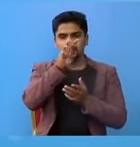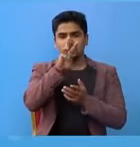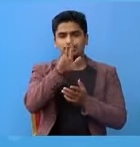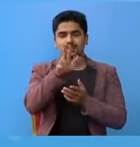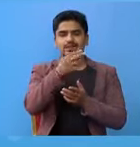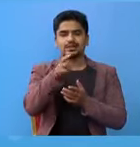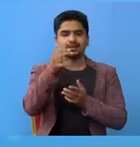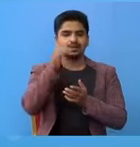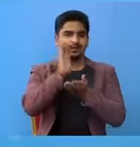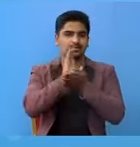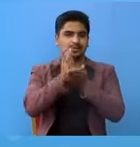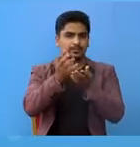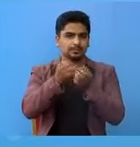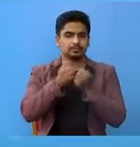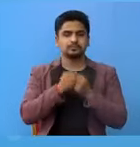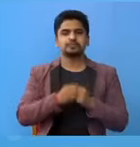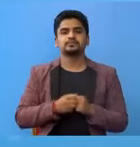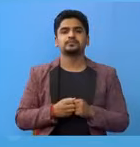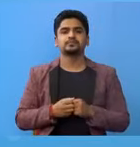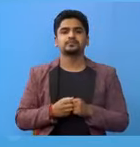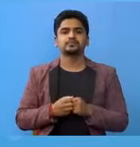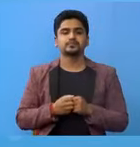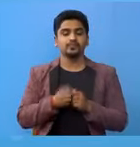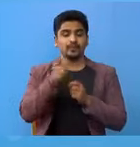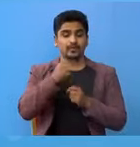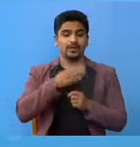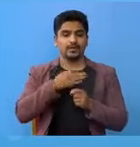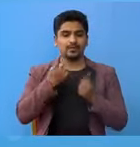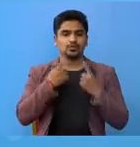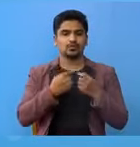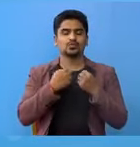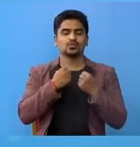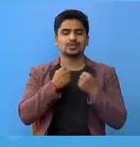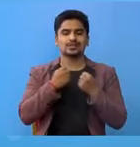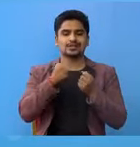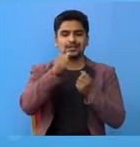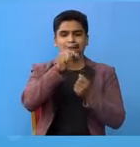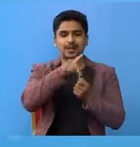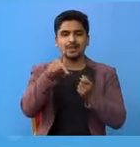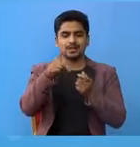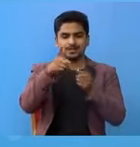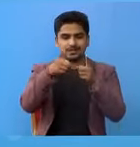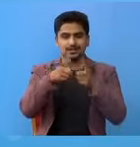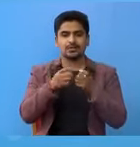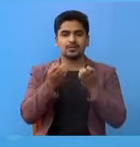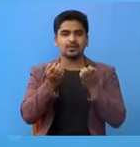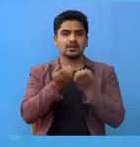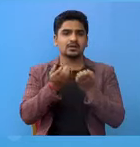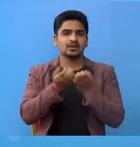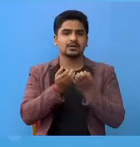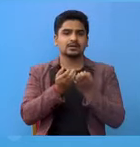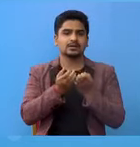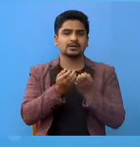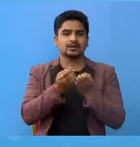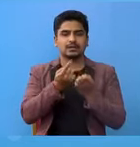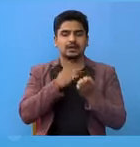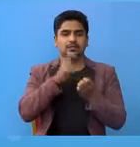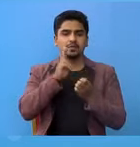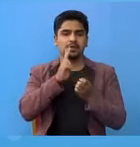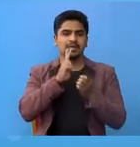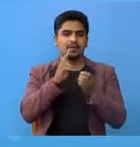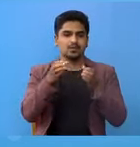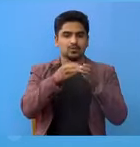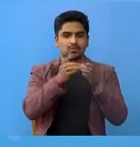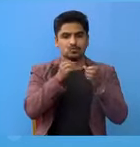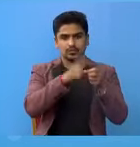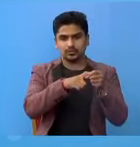सेवा प्राप्त गर्न भाईको छा हम्रो स्वास्त्य एप्लिकेशन डाउनलोड गरने हम्रो भाईवर ग्रूप